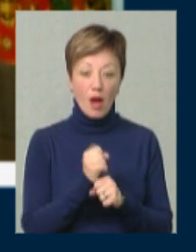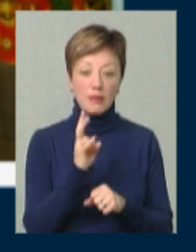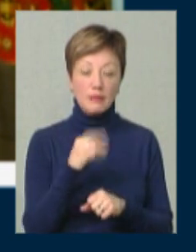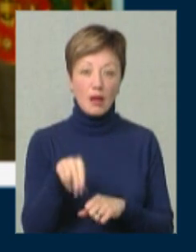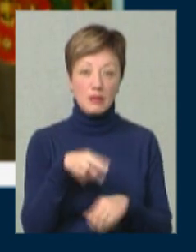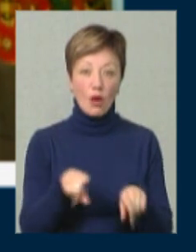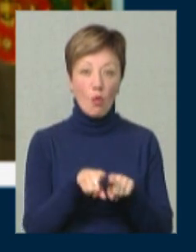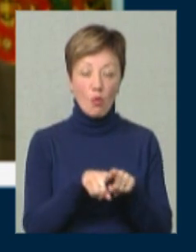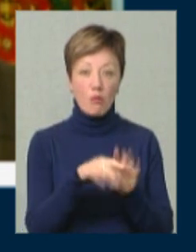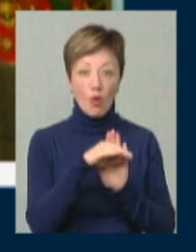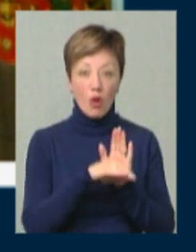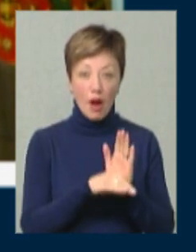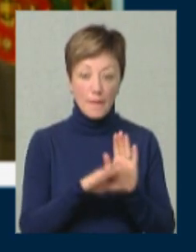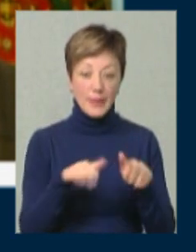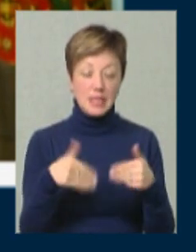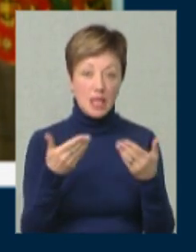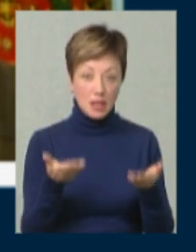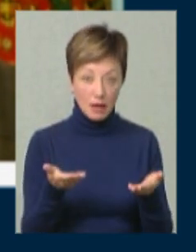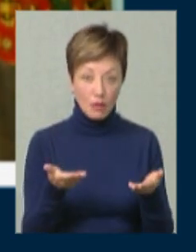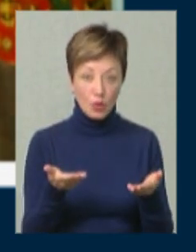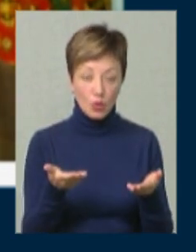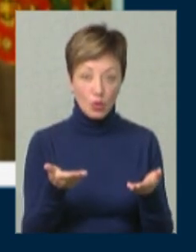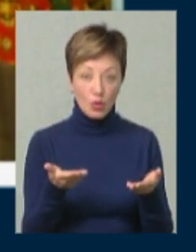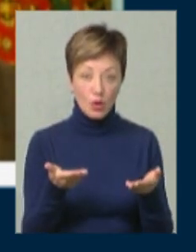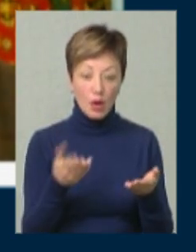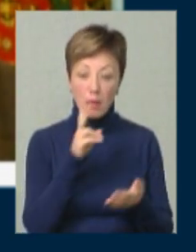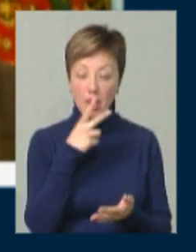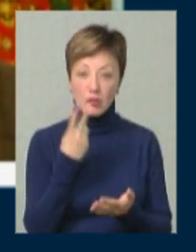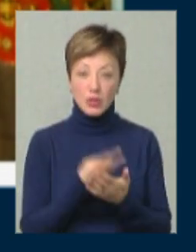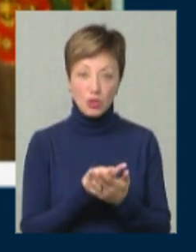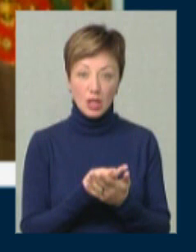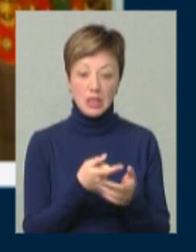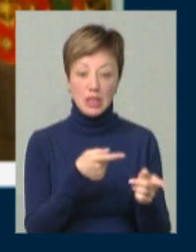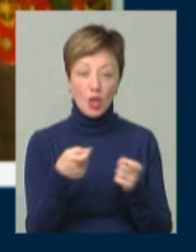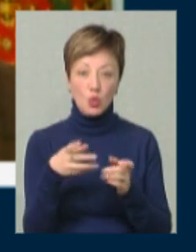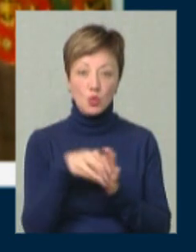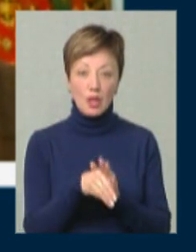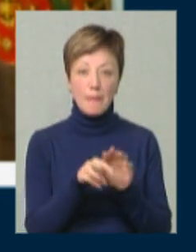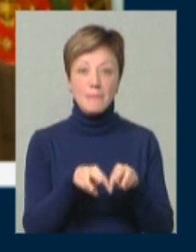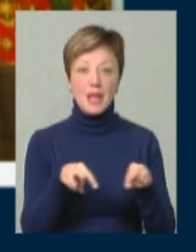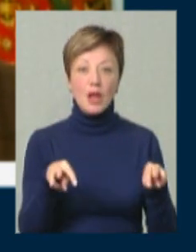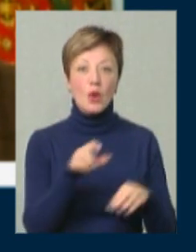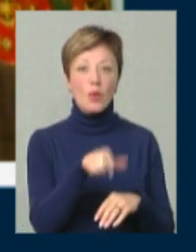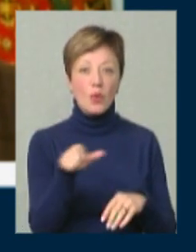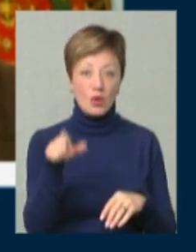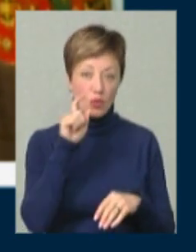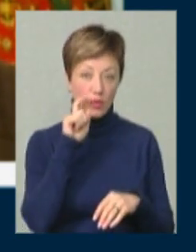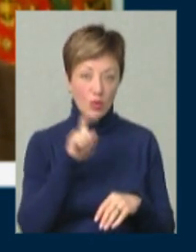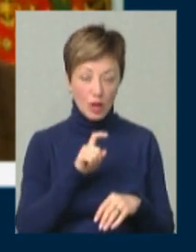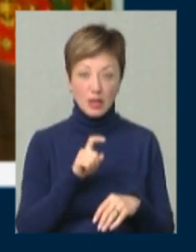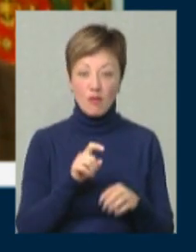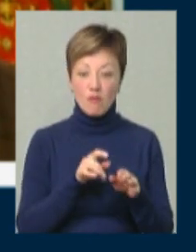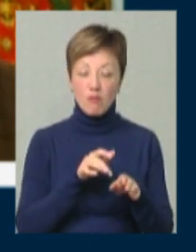такою програмою, над такою ініціативою, яка передбачає залучення мільйонів українців у процес